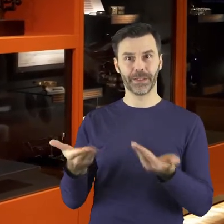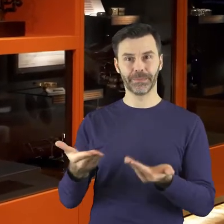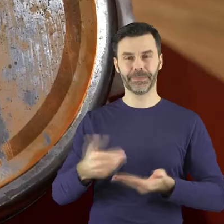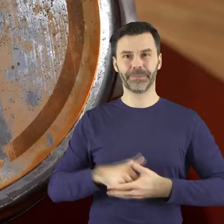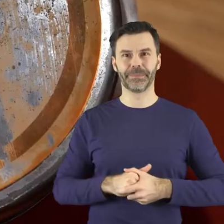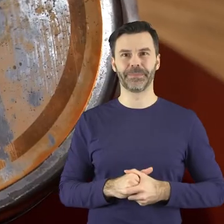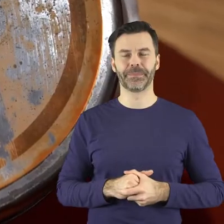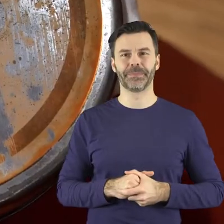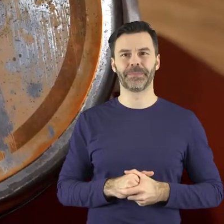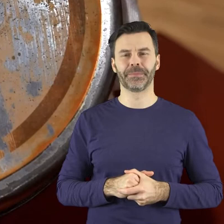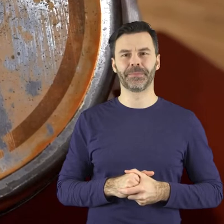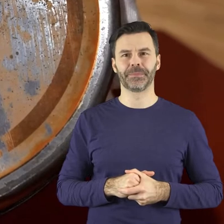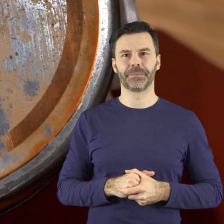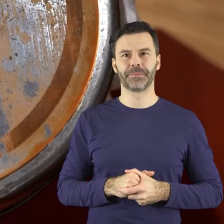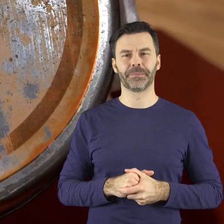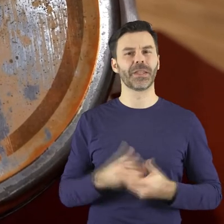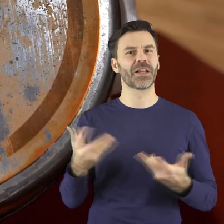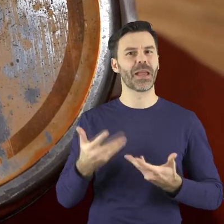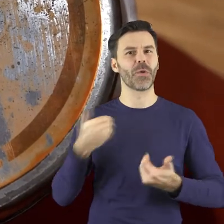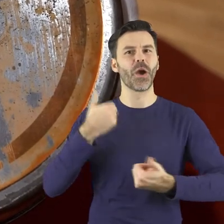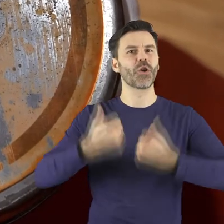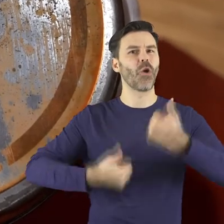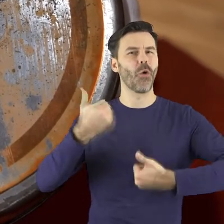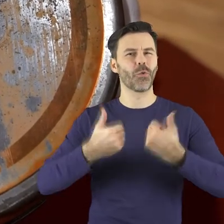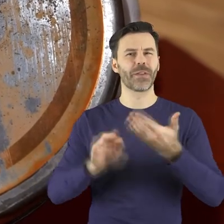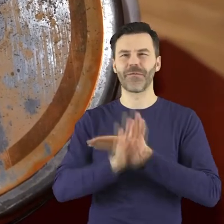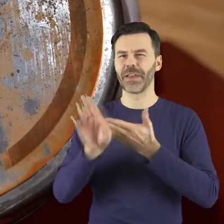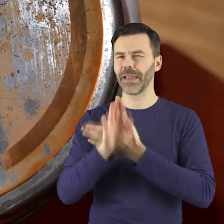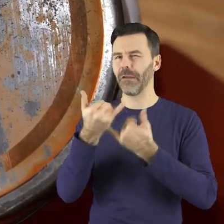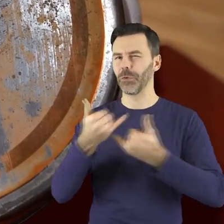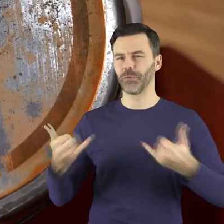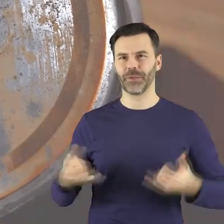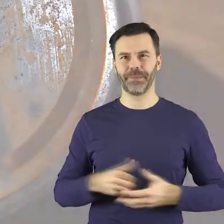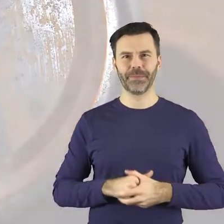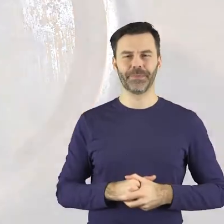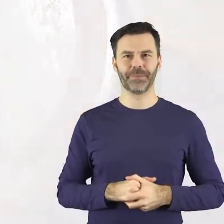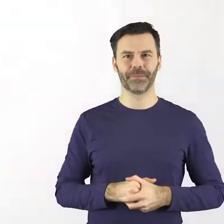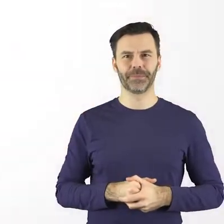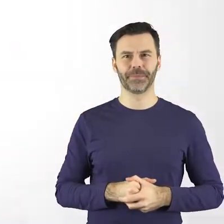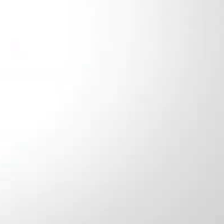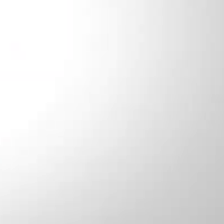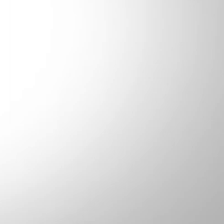ukazującym medale zdobyte na różnorodnych wystawach przemysłowych.